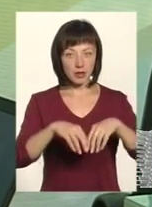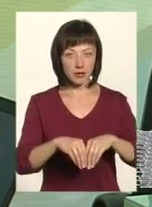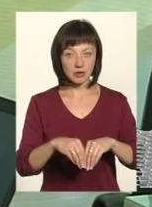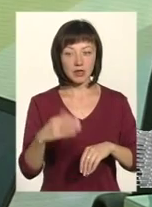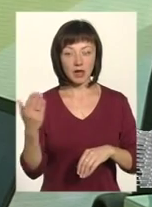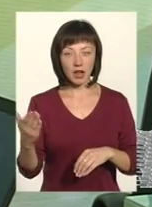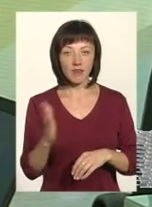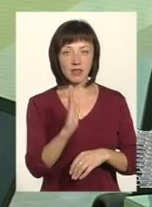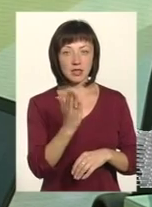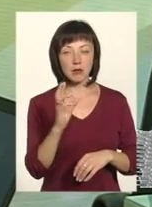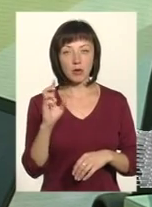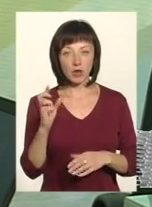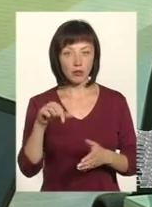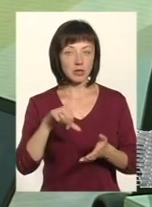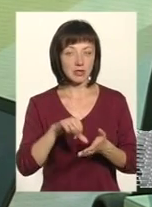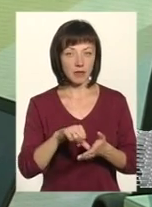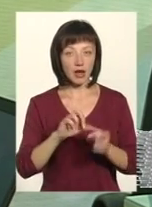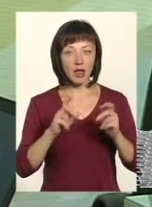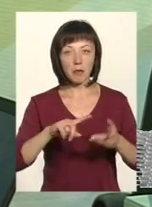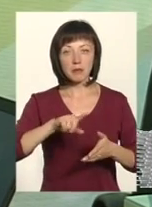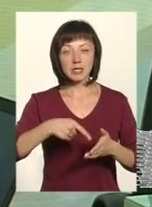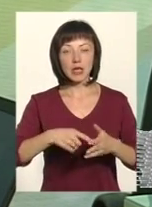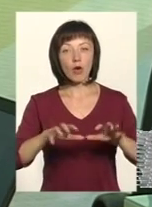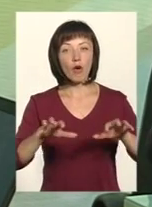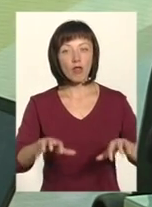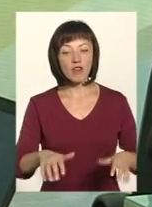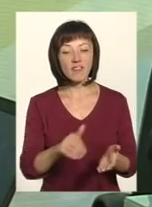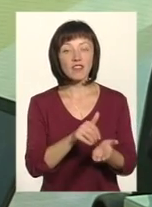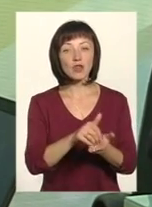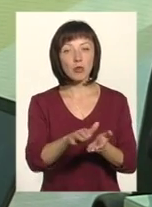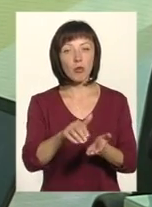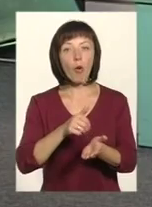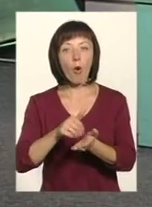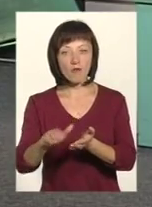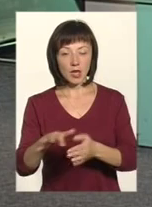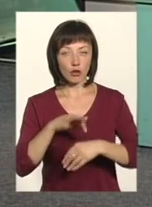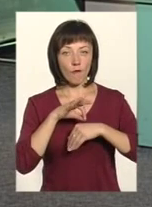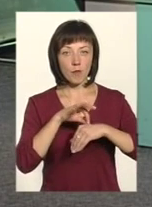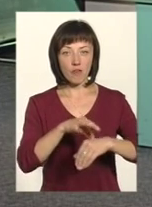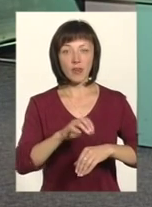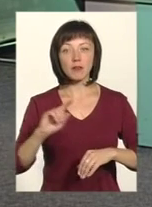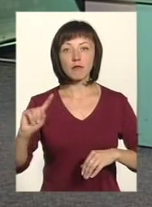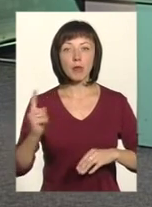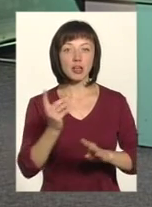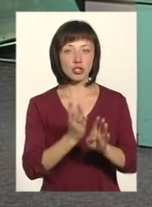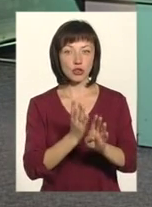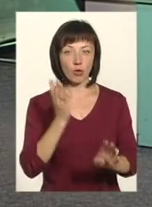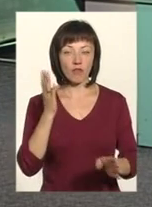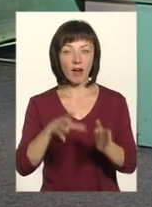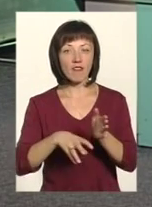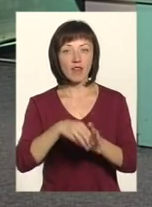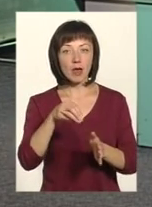якраз представляє останню, як міський голова, відмовлено в проведенні перших чергових виборів.